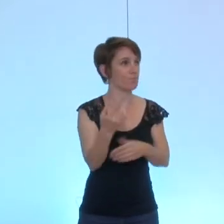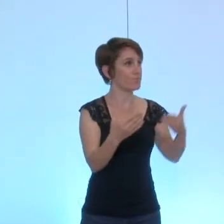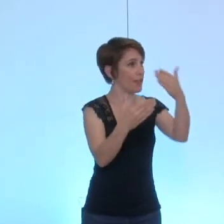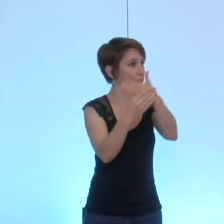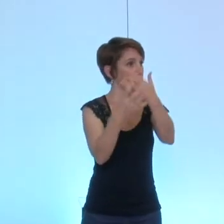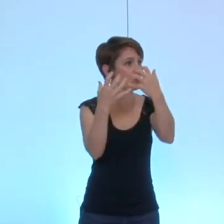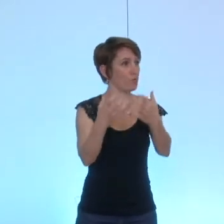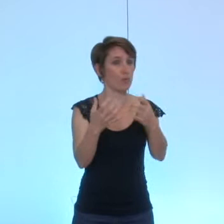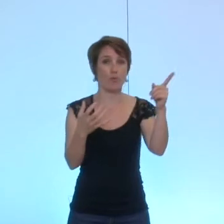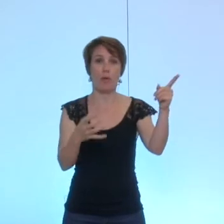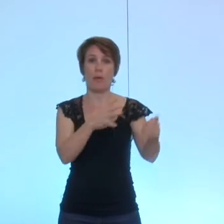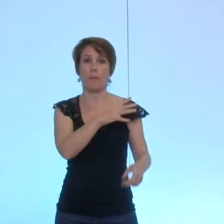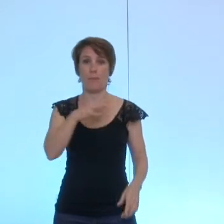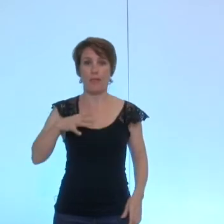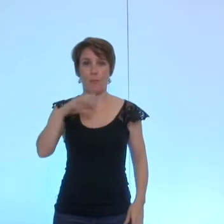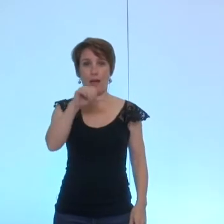madame Agobian